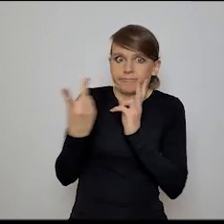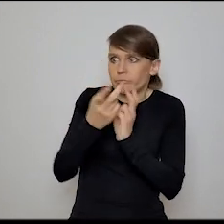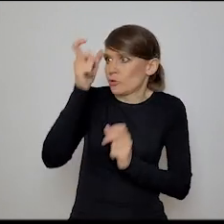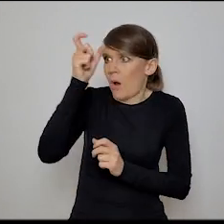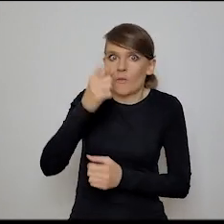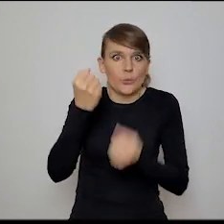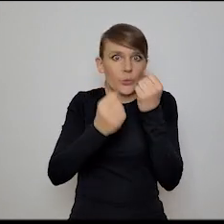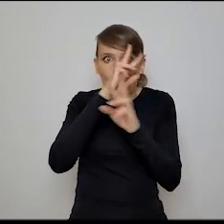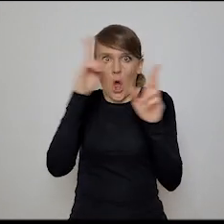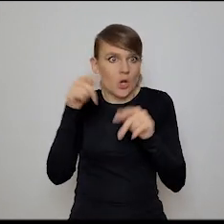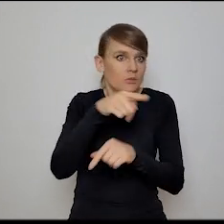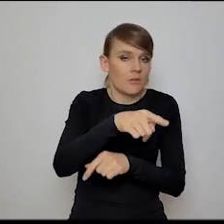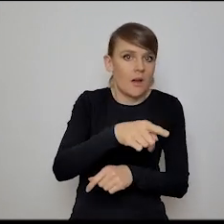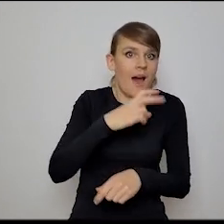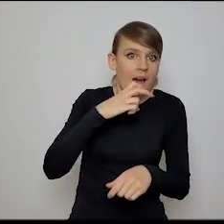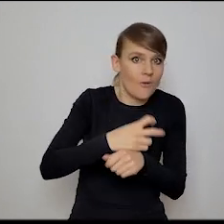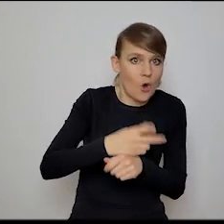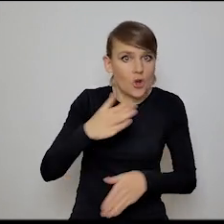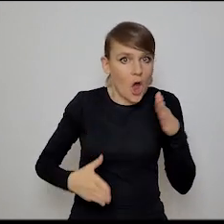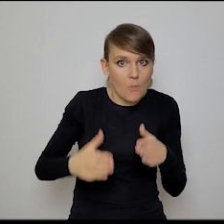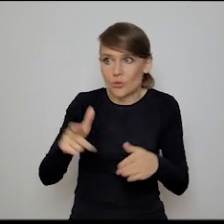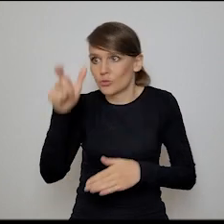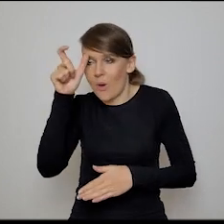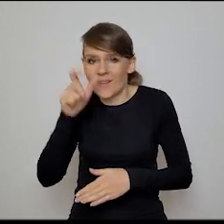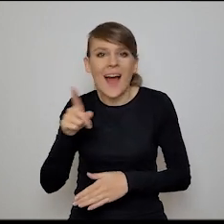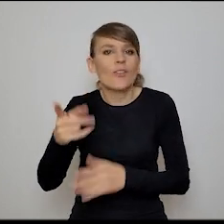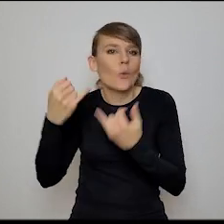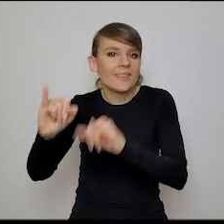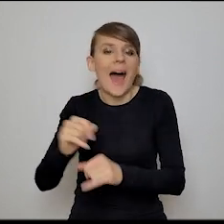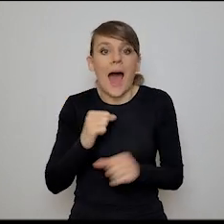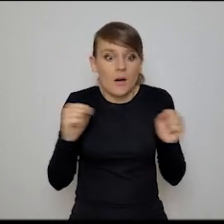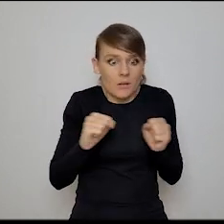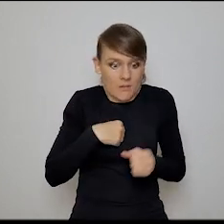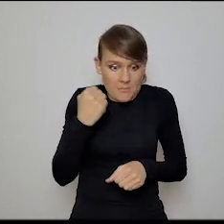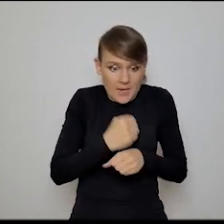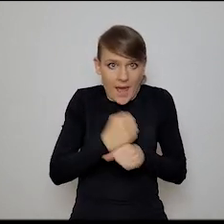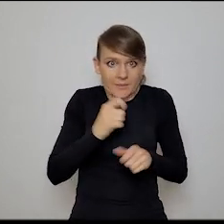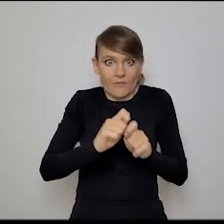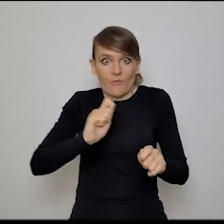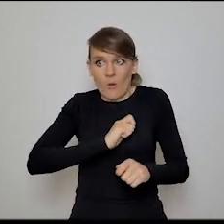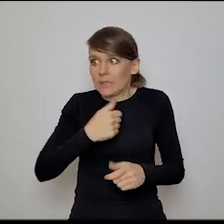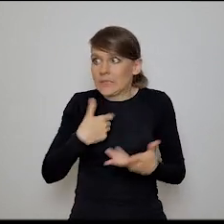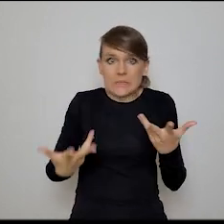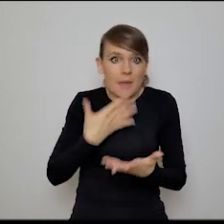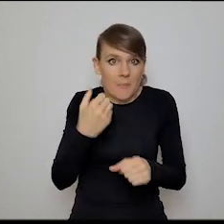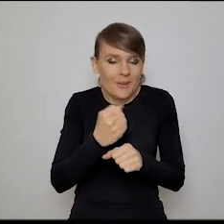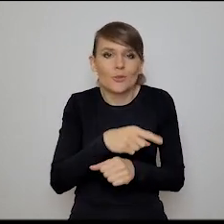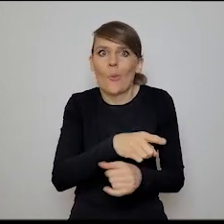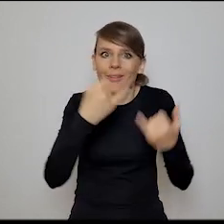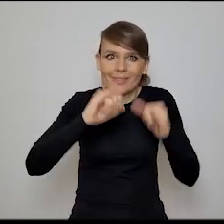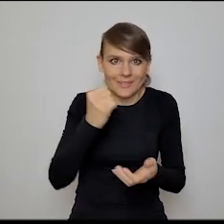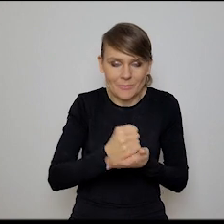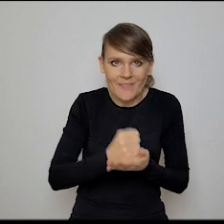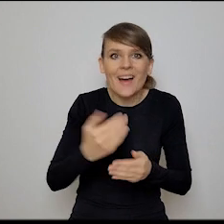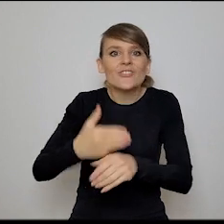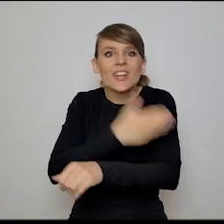i że będzie nierozróżnialna, ale to jest zupełnie co innego niż strach o utratę pracy. To jest jakaś jeszcze osobna zupełnie rzecz. I tak jak zaczęłam Ci mówić